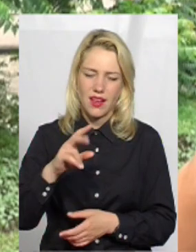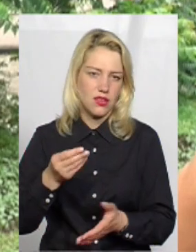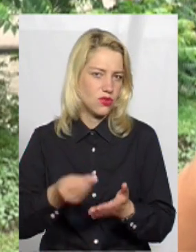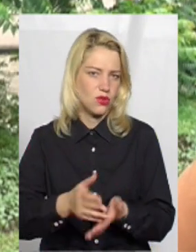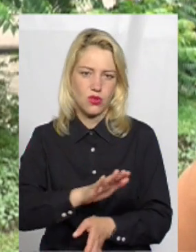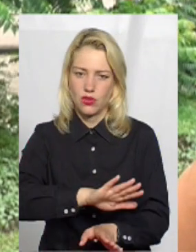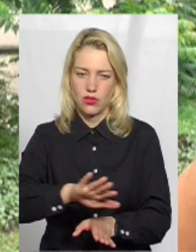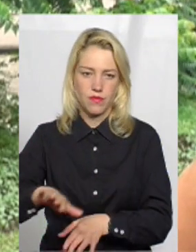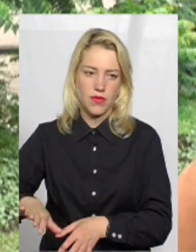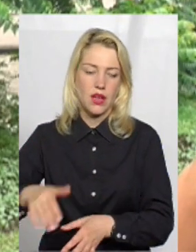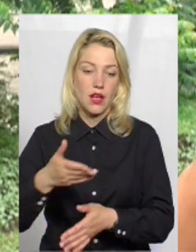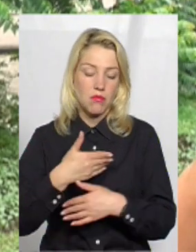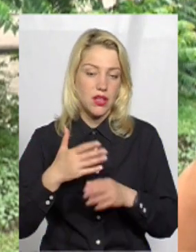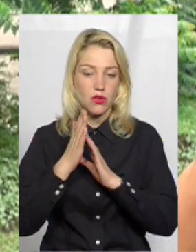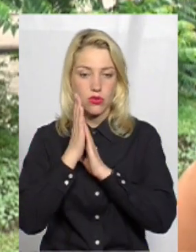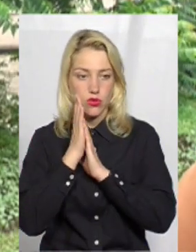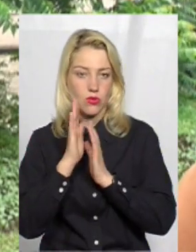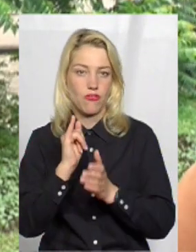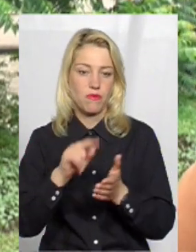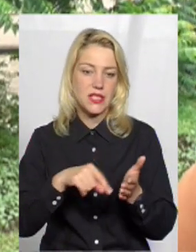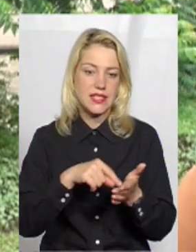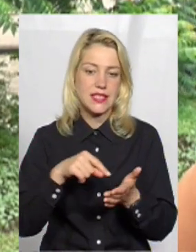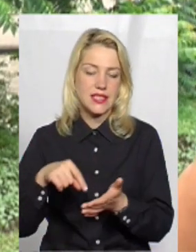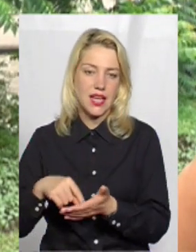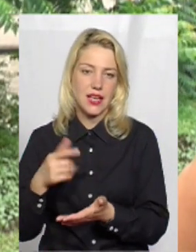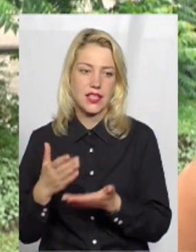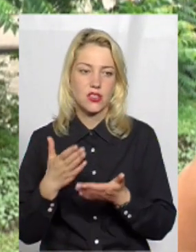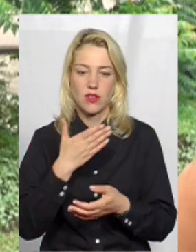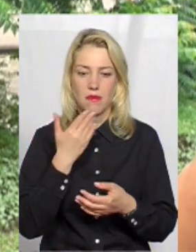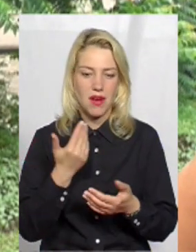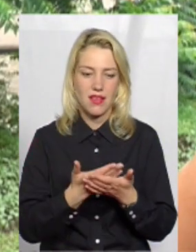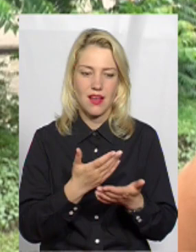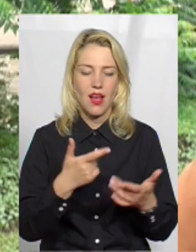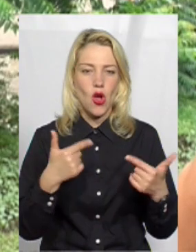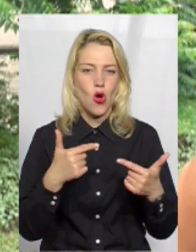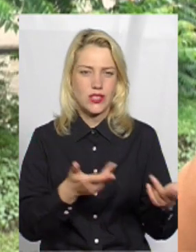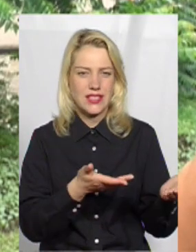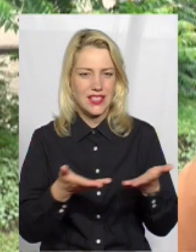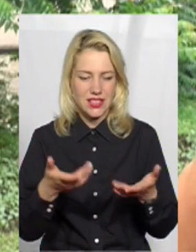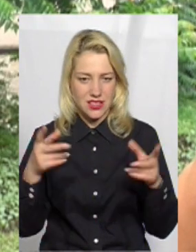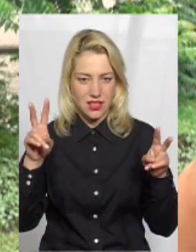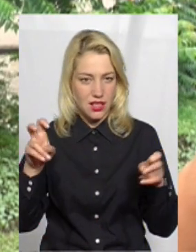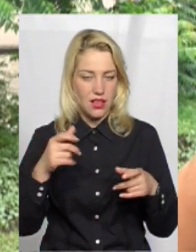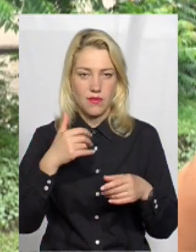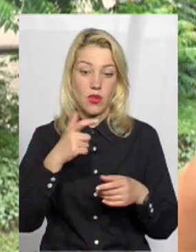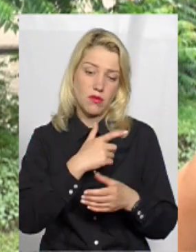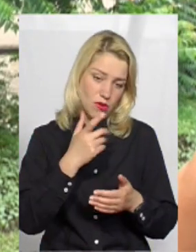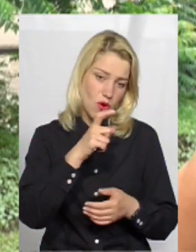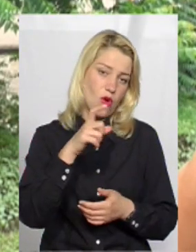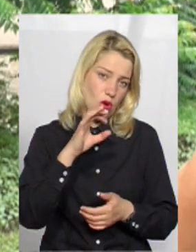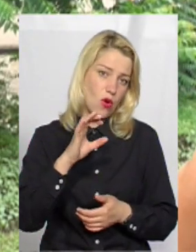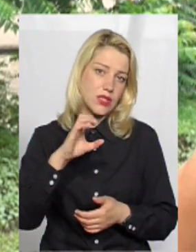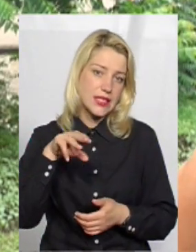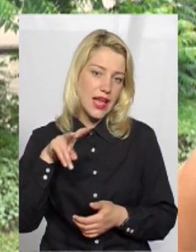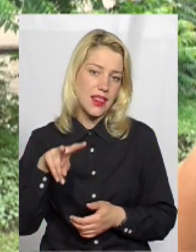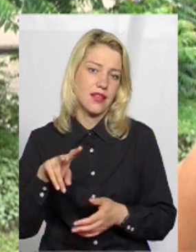теж дороговато. Ми ночуємо в містах, якщо нема каучсорфінг, а ще щось, то хостели, досить бюджетні